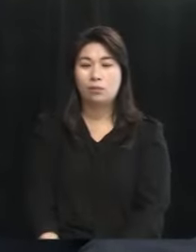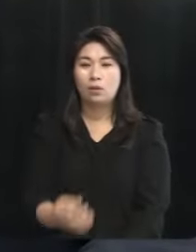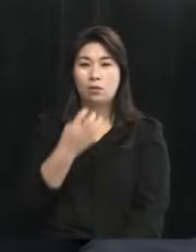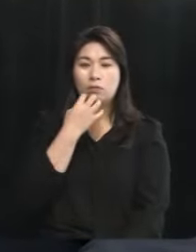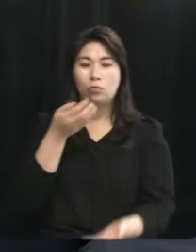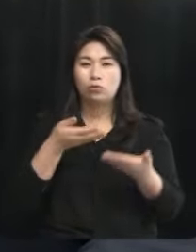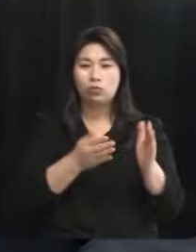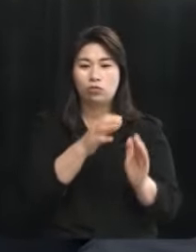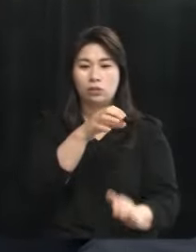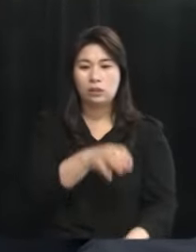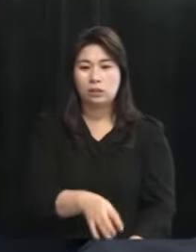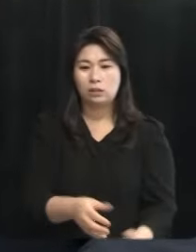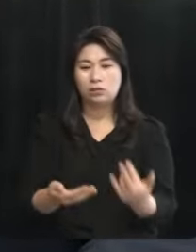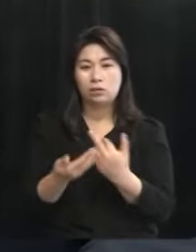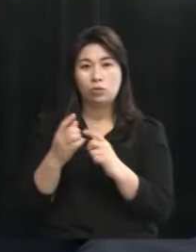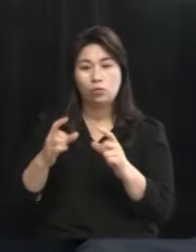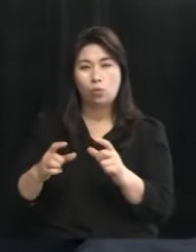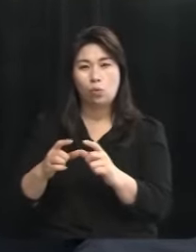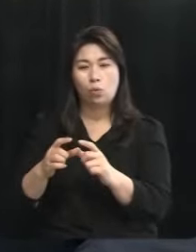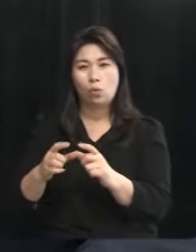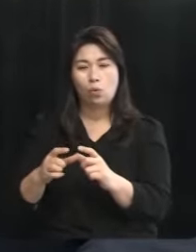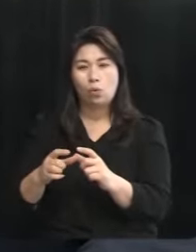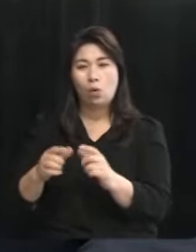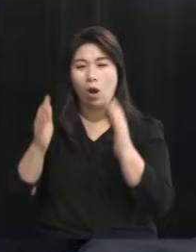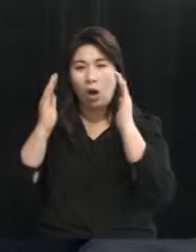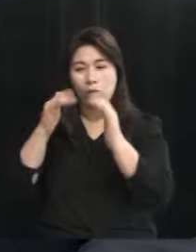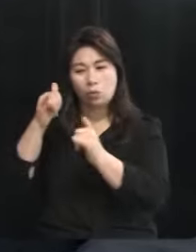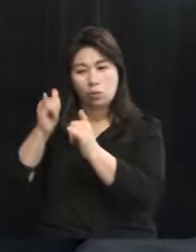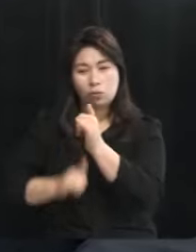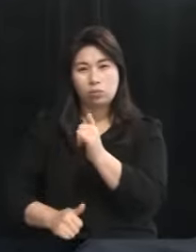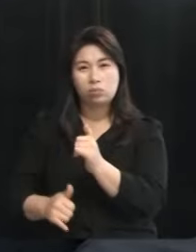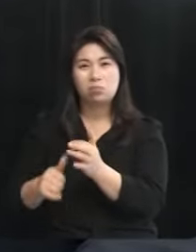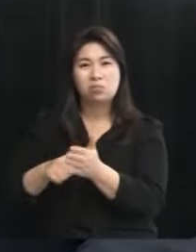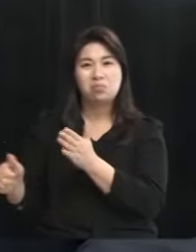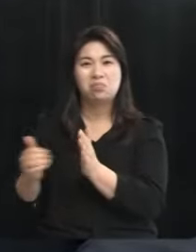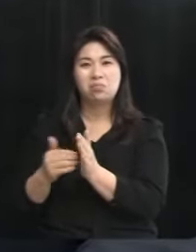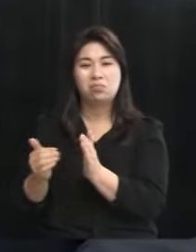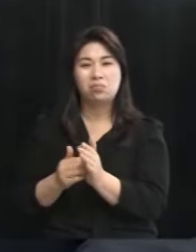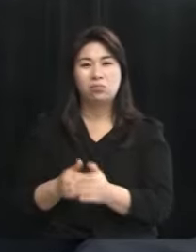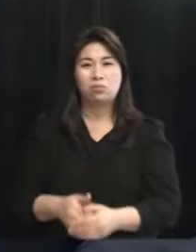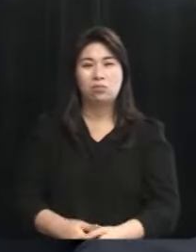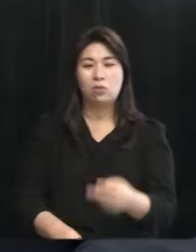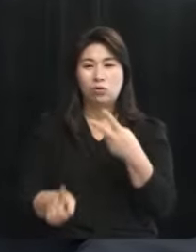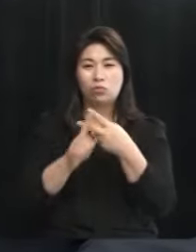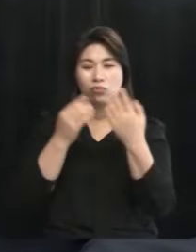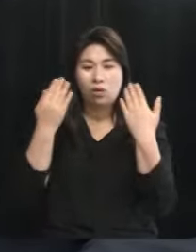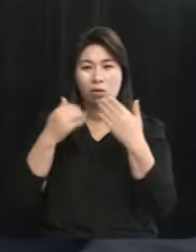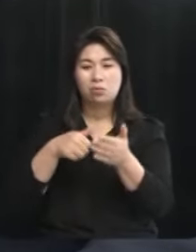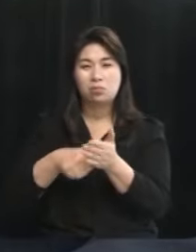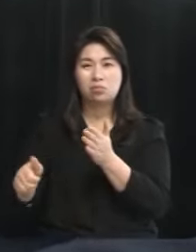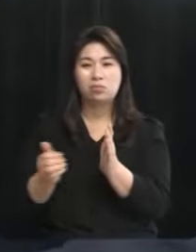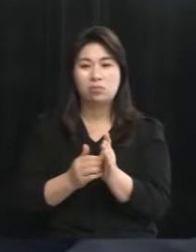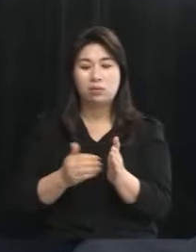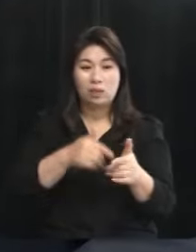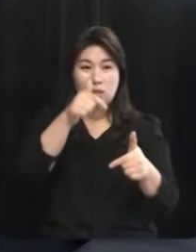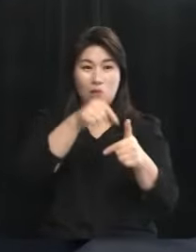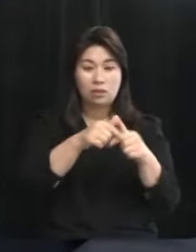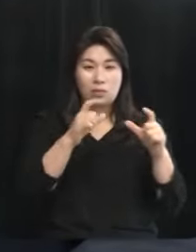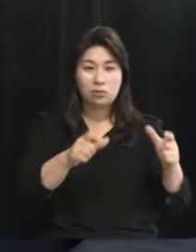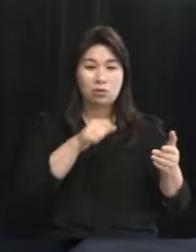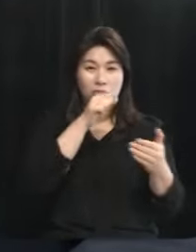출생 그리고 제주의 학력을 굳이 제주 북초 제주 중학교라는 학력을 굳이 강남에 출마할 때